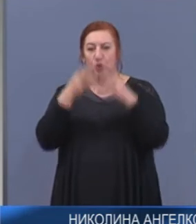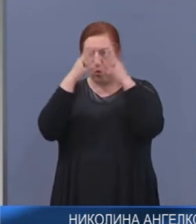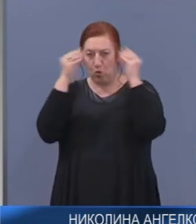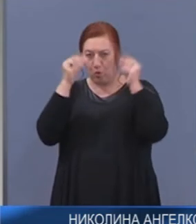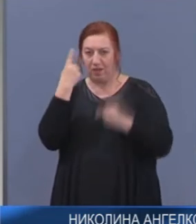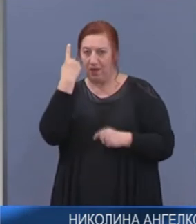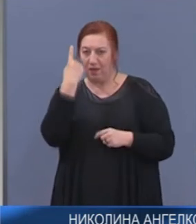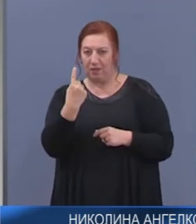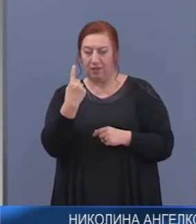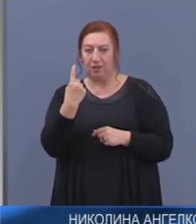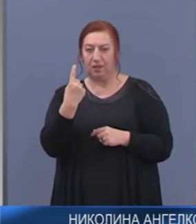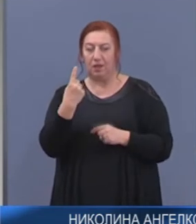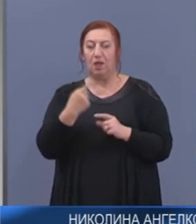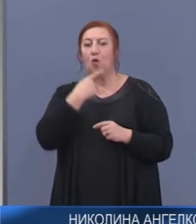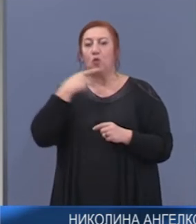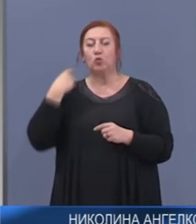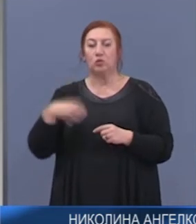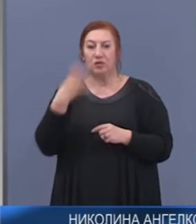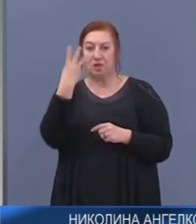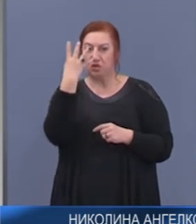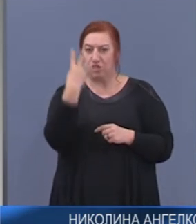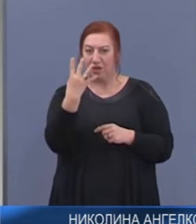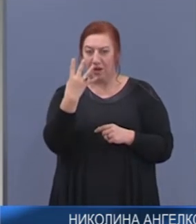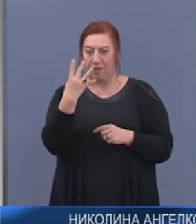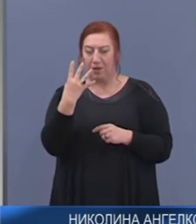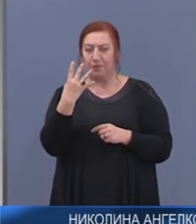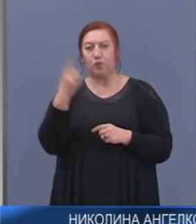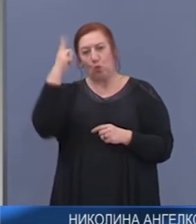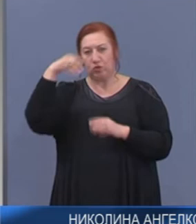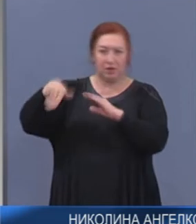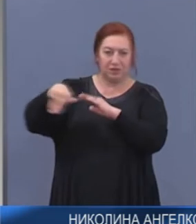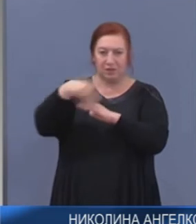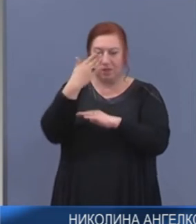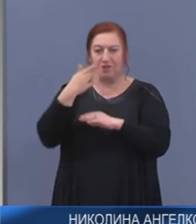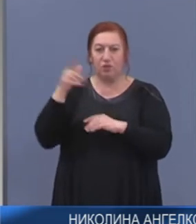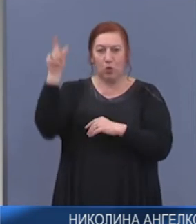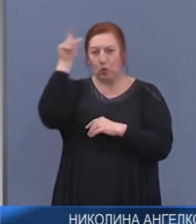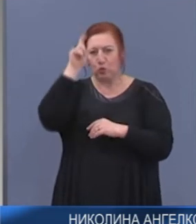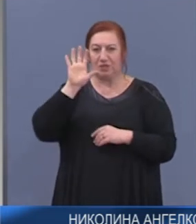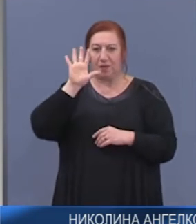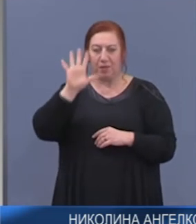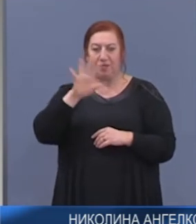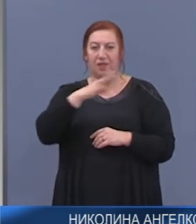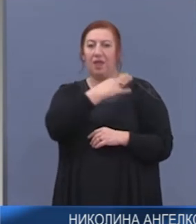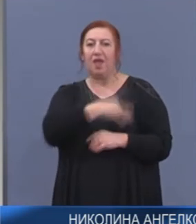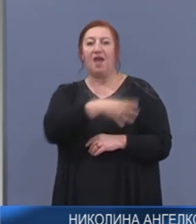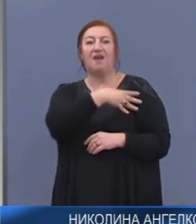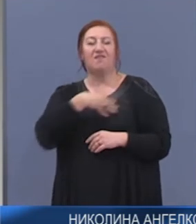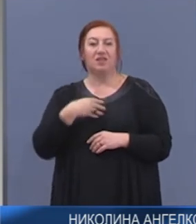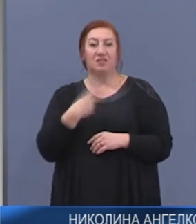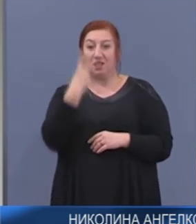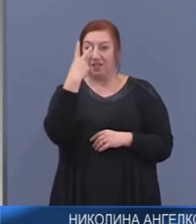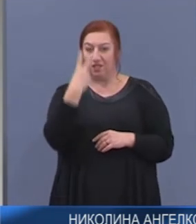Румъния един, от Русия 4 има, които утре отпътуват, от Турция 5 има и от Харватия има 2,